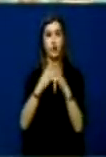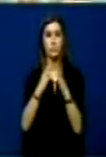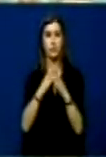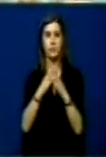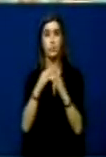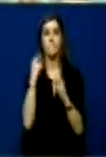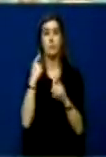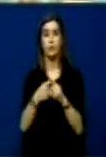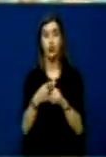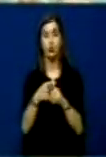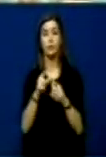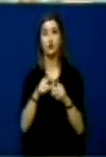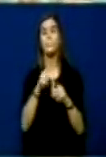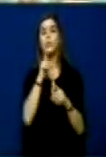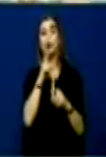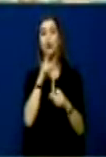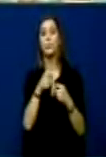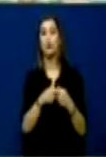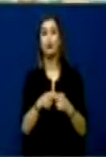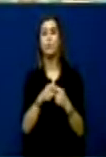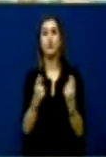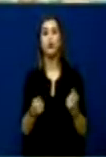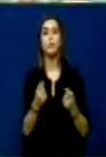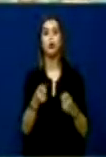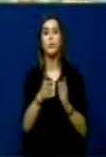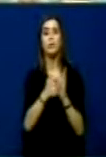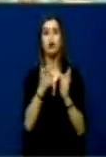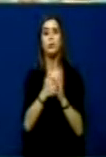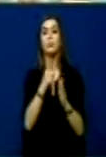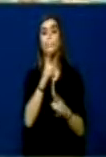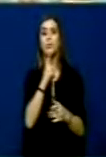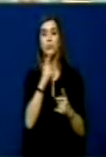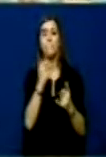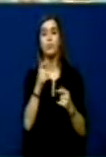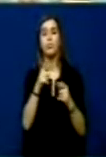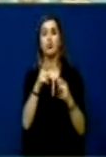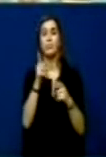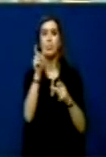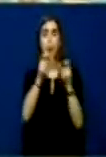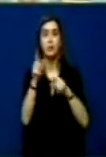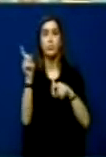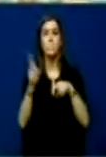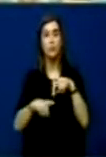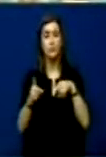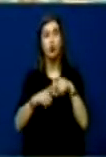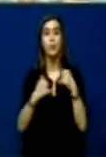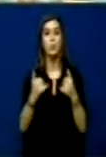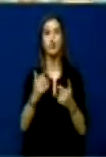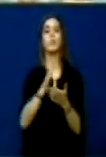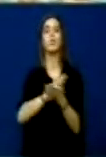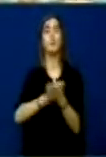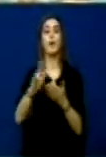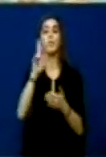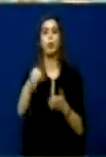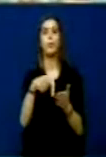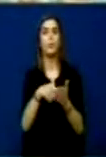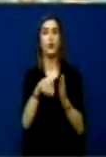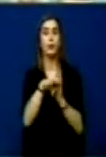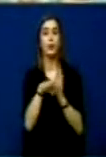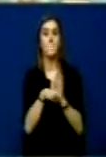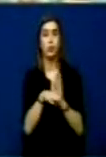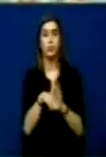dhe strukturat të cilat e organizuan këto vrasje, plagosje e dëbime do t'amnistohen për mes këti ligjë.